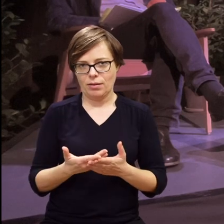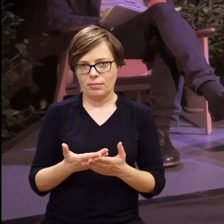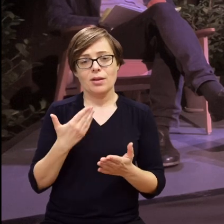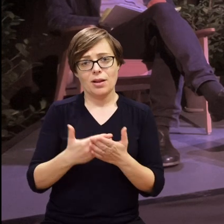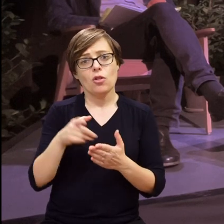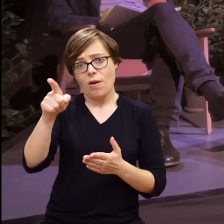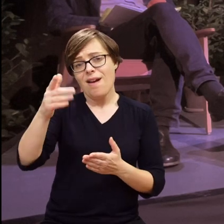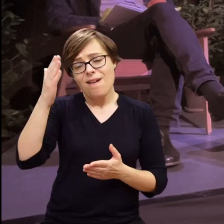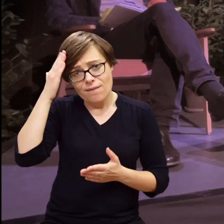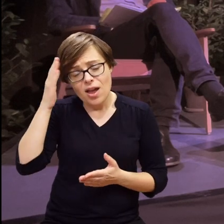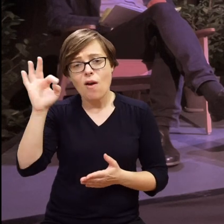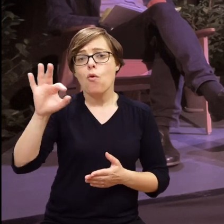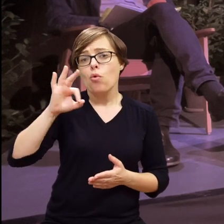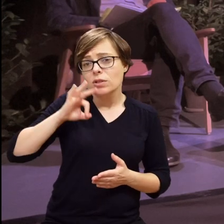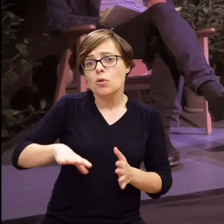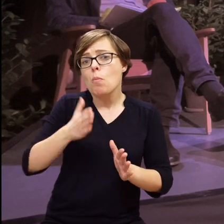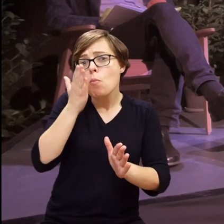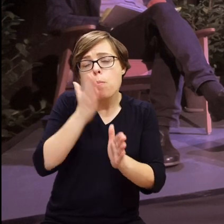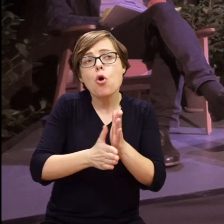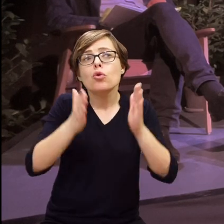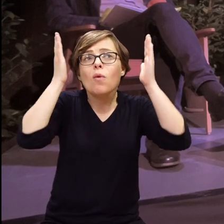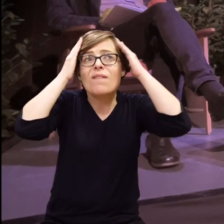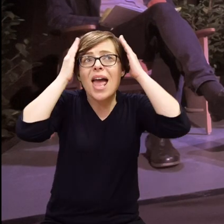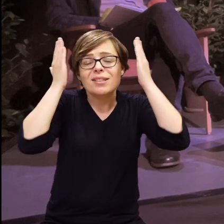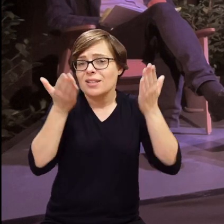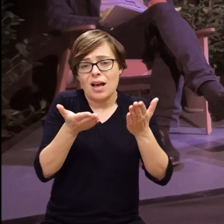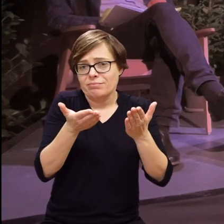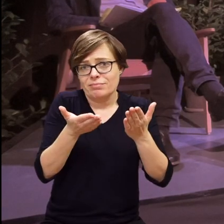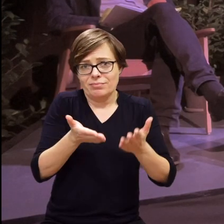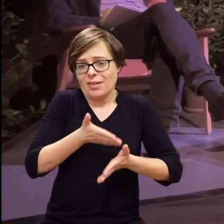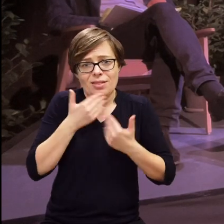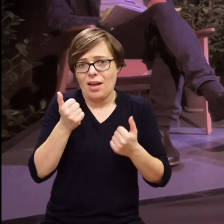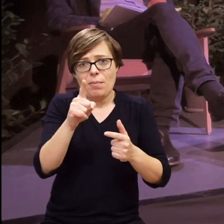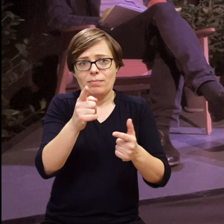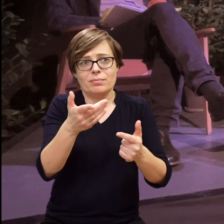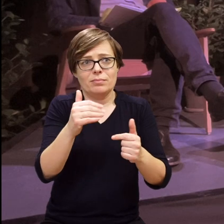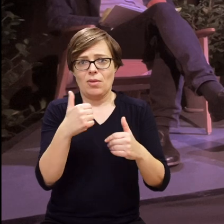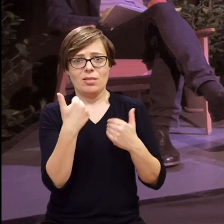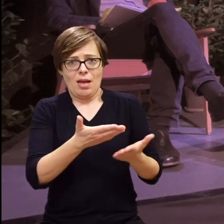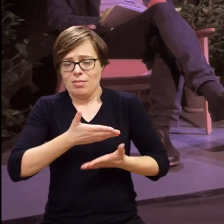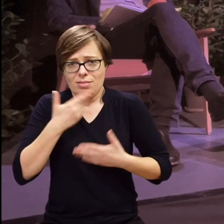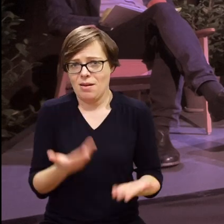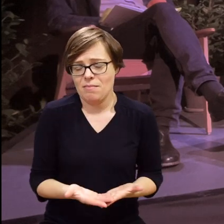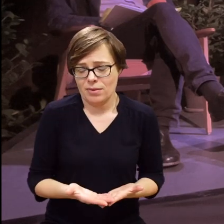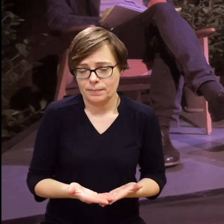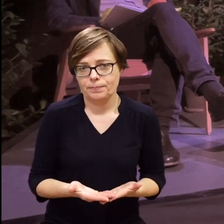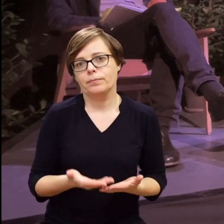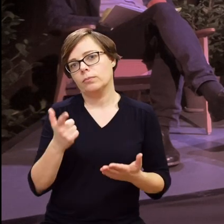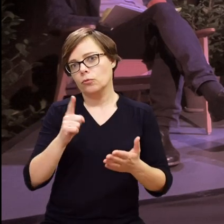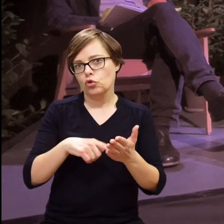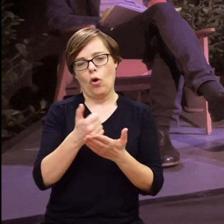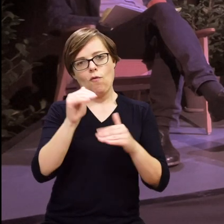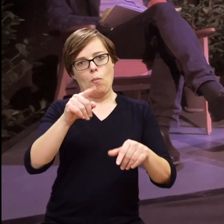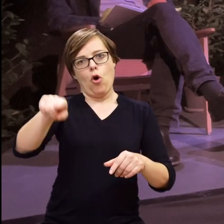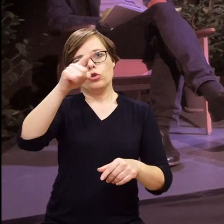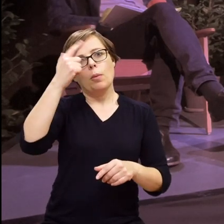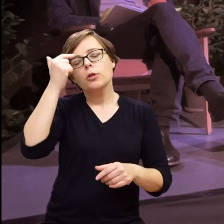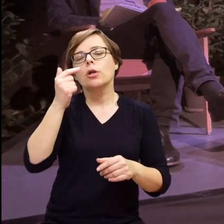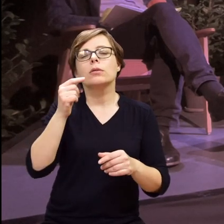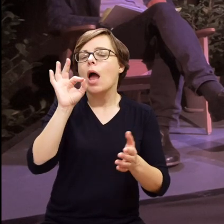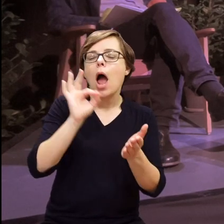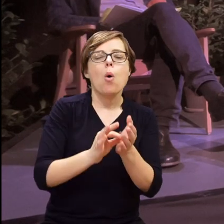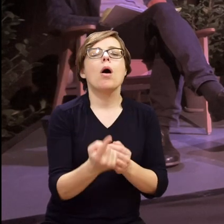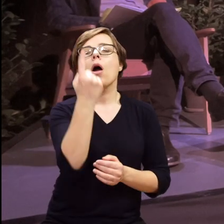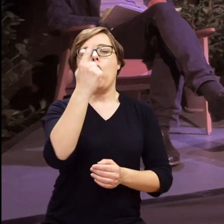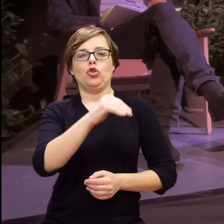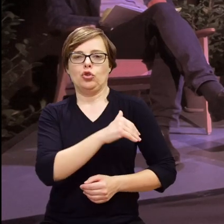więc wie doskonale, że jej syn po prostu jest pozbawiany wiedzy w ten sposób. I znowu mogłoby się wydawać, że to jest jakiś